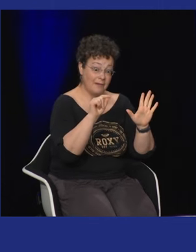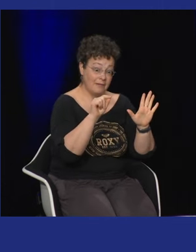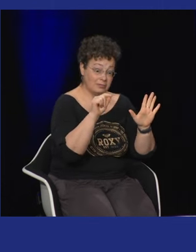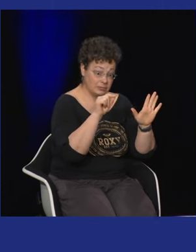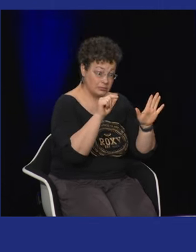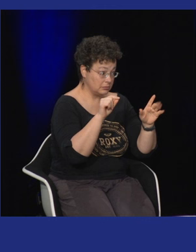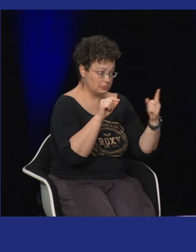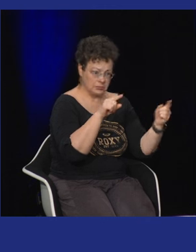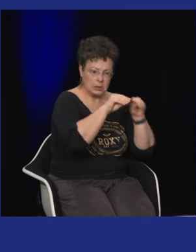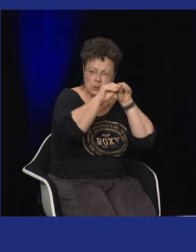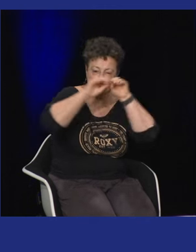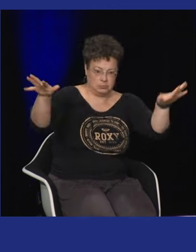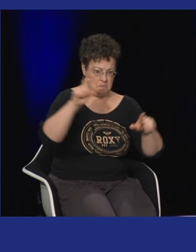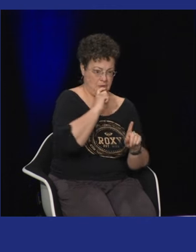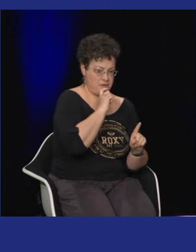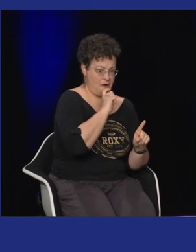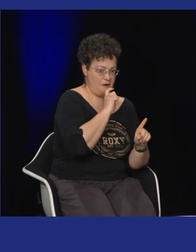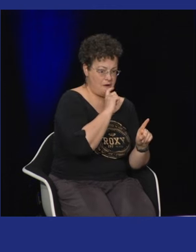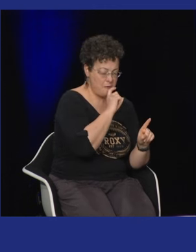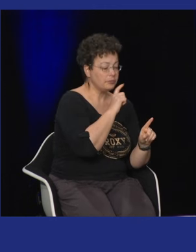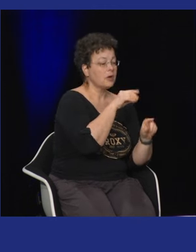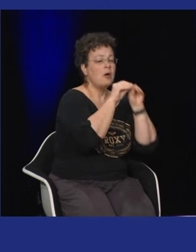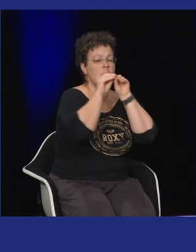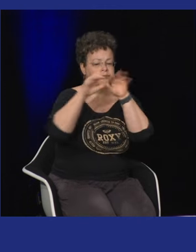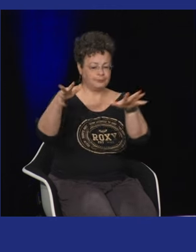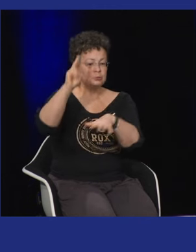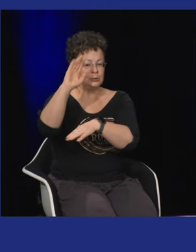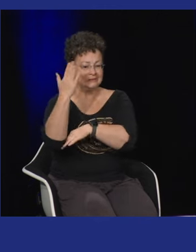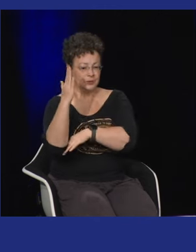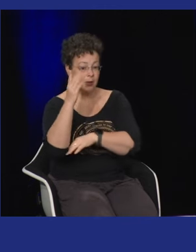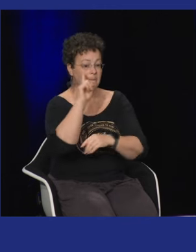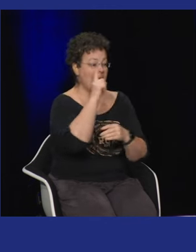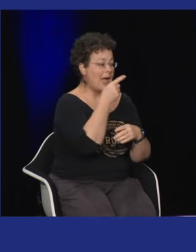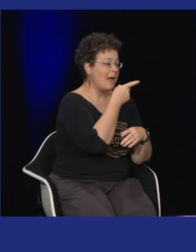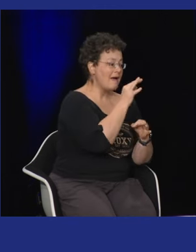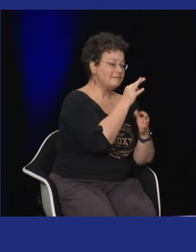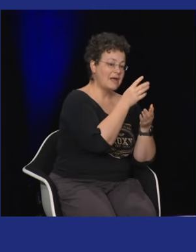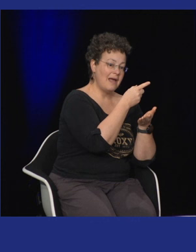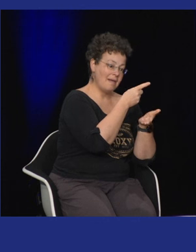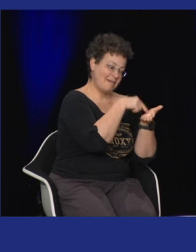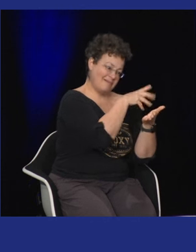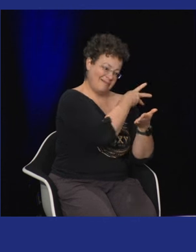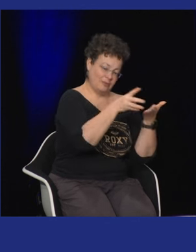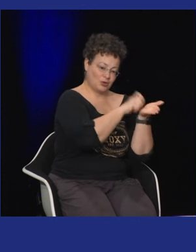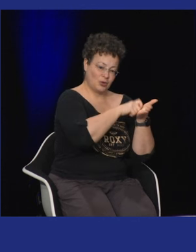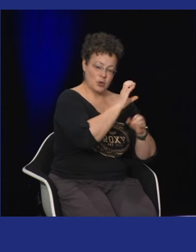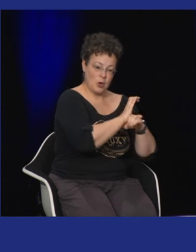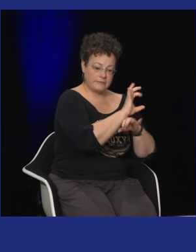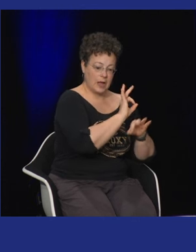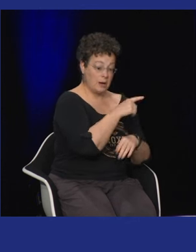ça a été créé dans les années 70 et c'était pas encore diffusé et ça s'est diffusé vraiment très tardivement